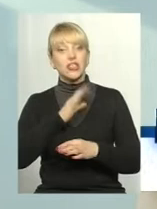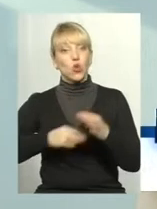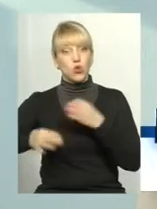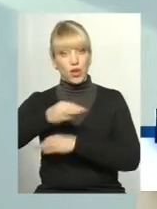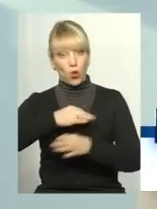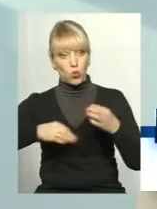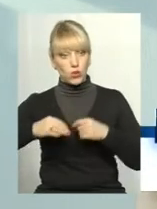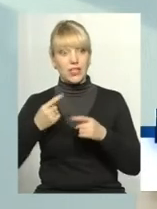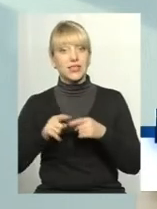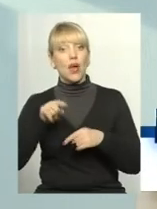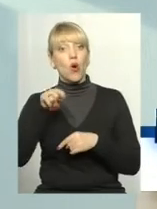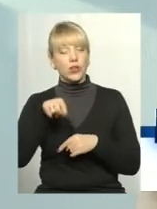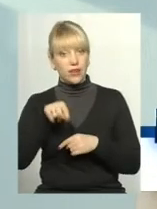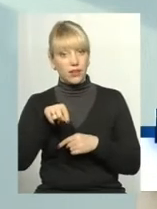все-таки